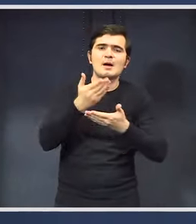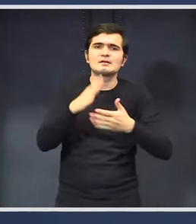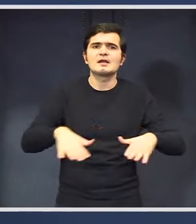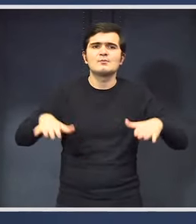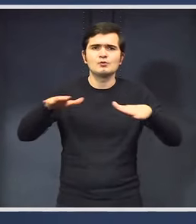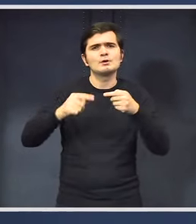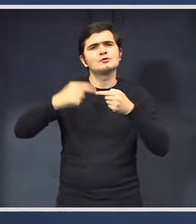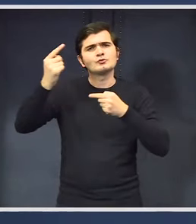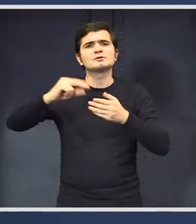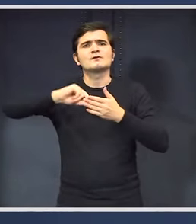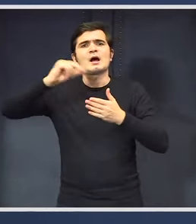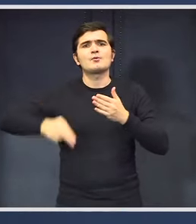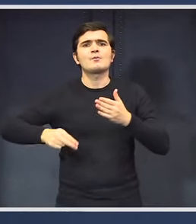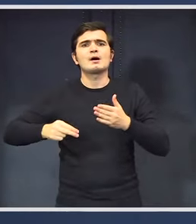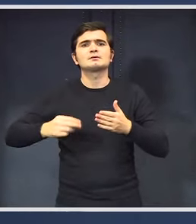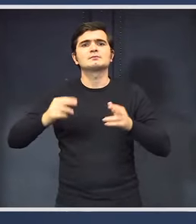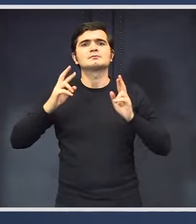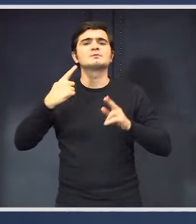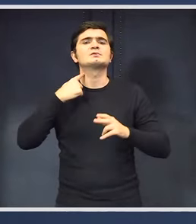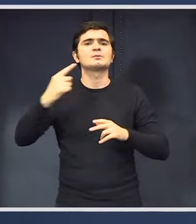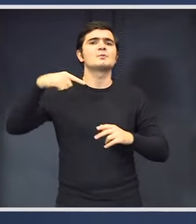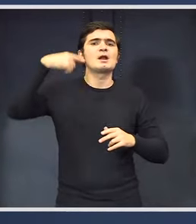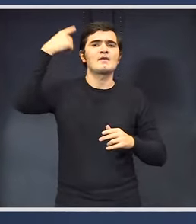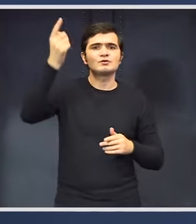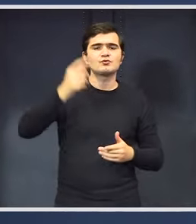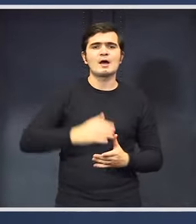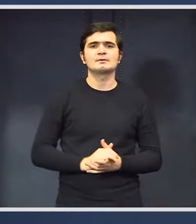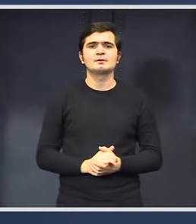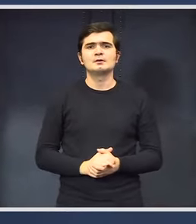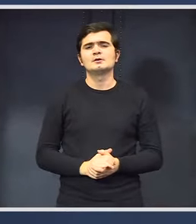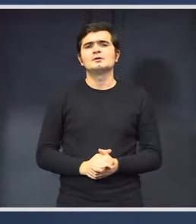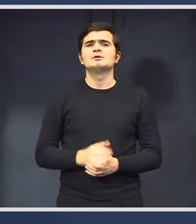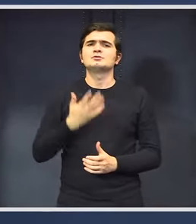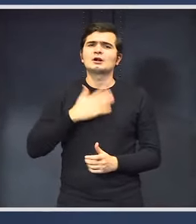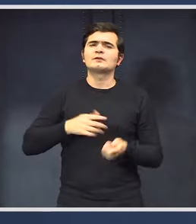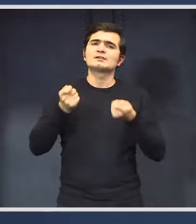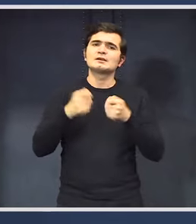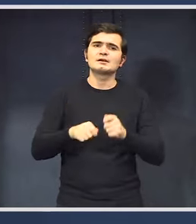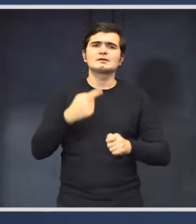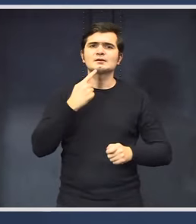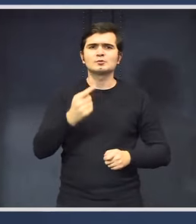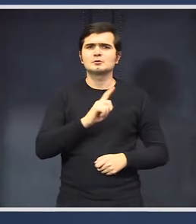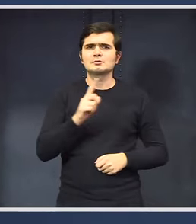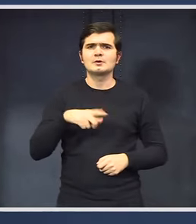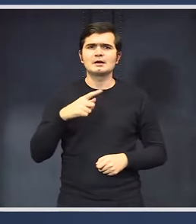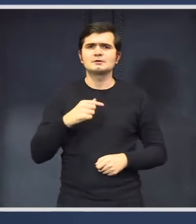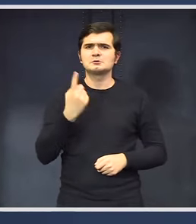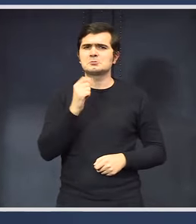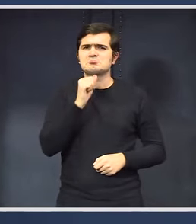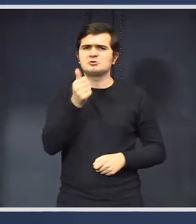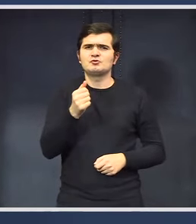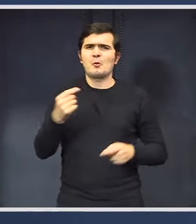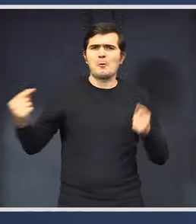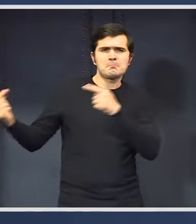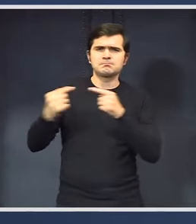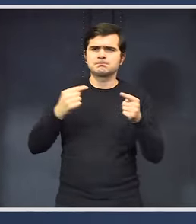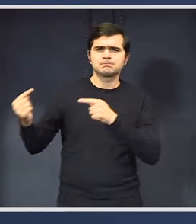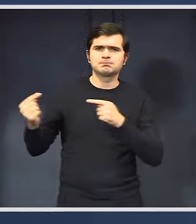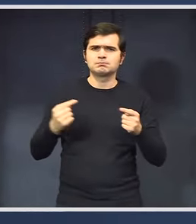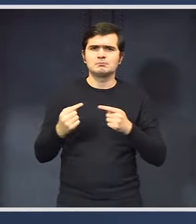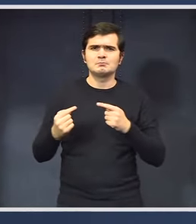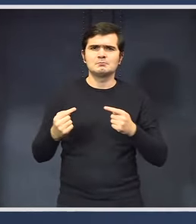bugetul o să fie aprobat săptămâna viitoare și aș încheia până a spune că nu există nicio divergență în